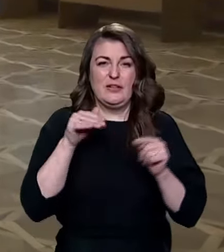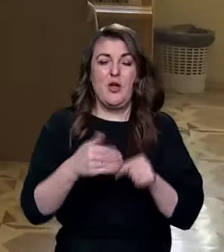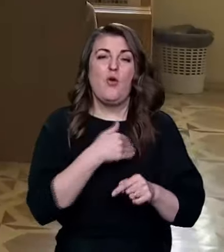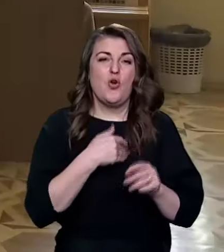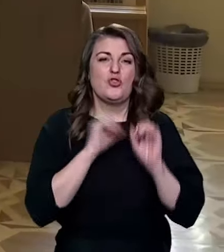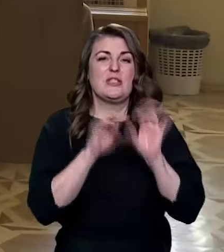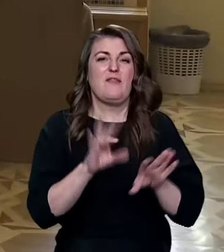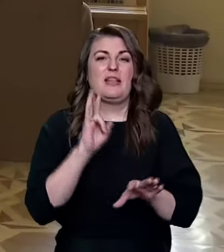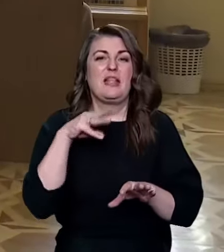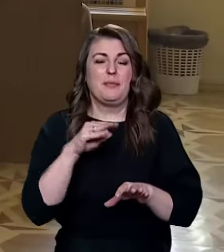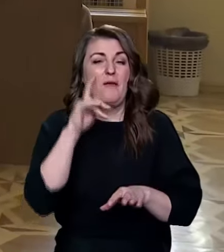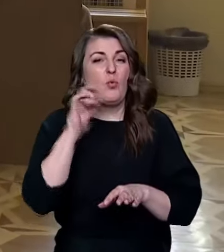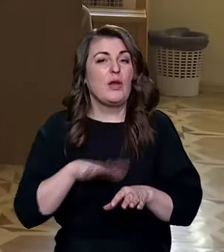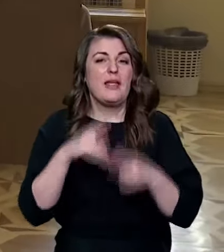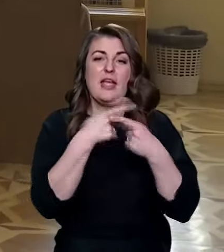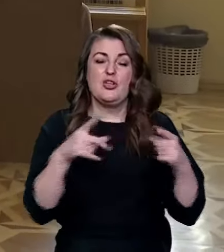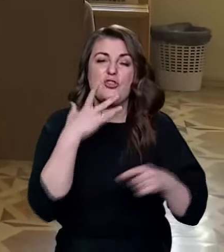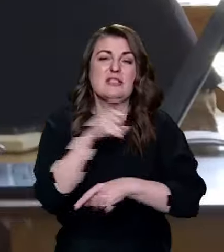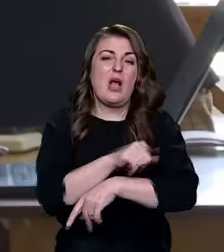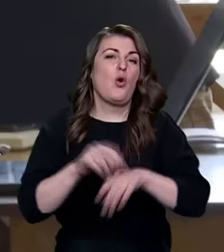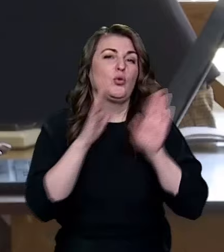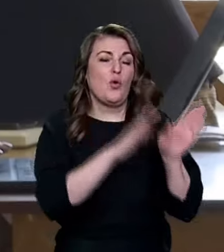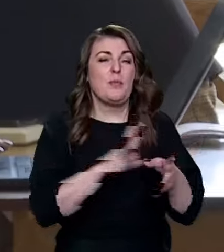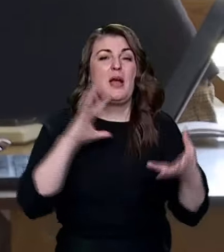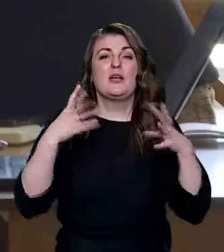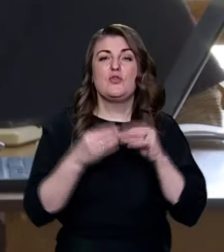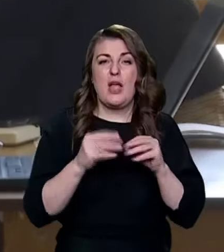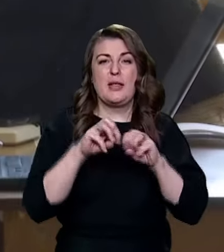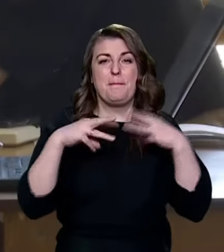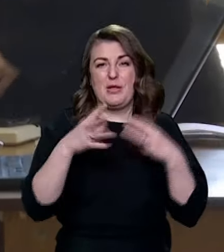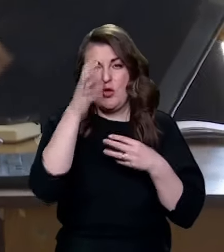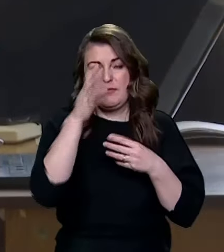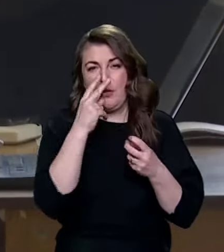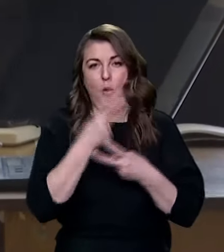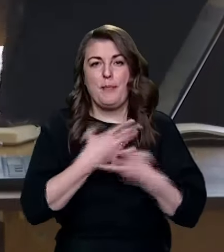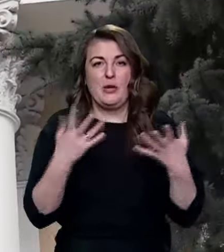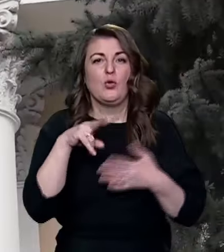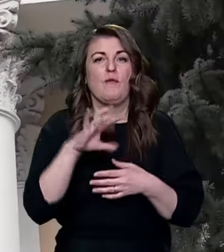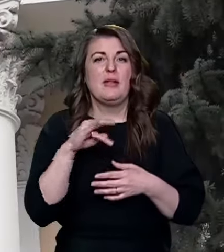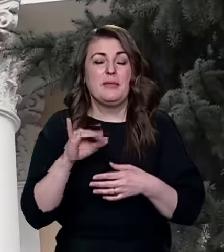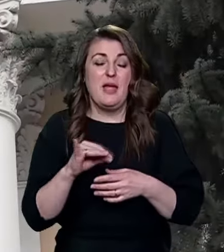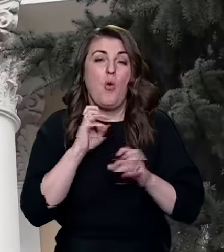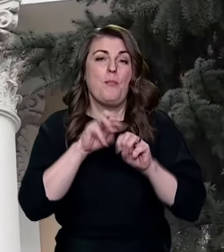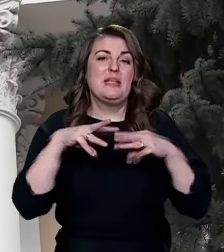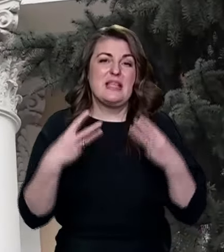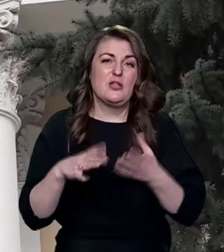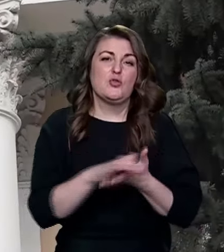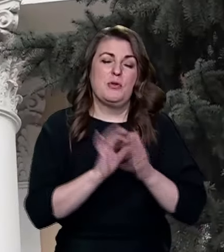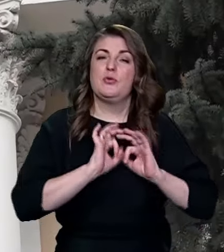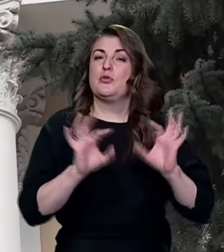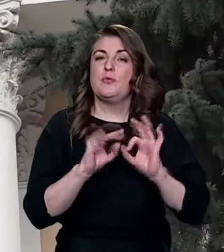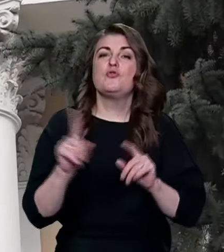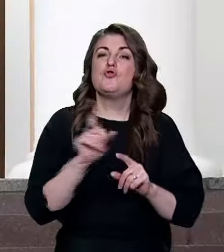хочуть здавати НМТ в Україні, інші – за кордоном. Результати Міносвіти оприлюднить у липні. У Міністерстві Суспільному